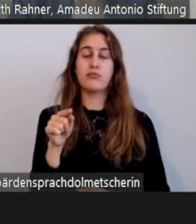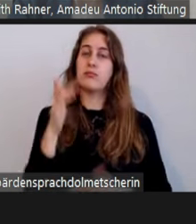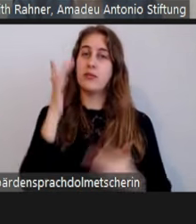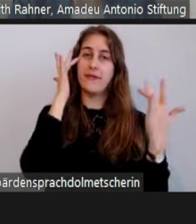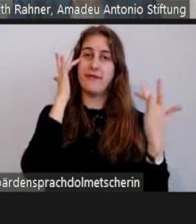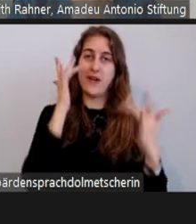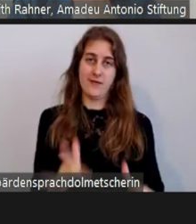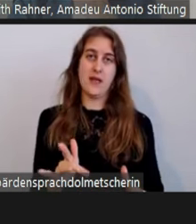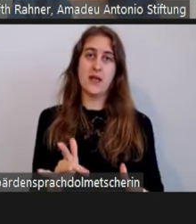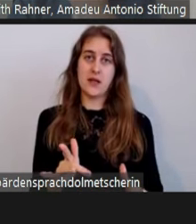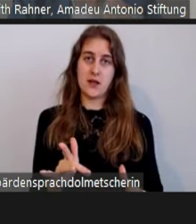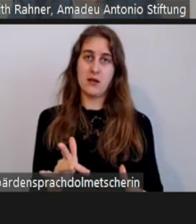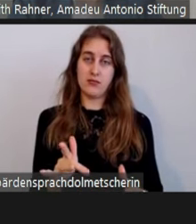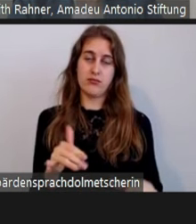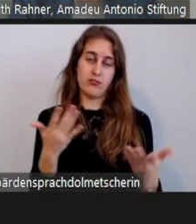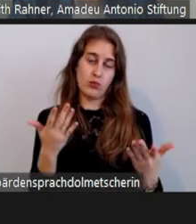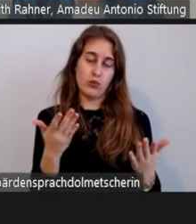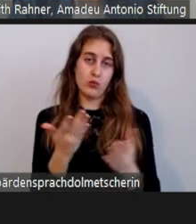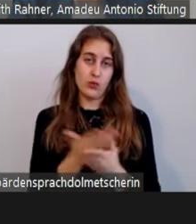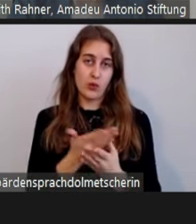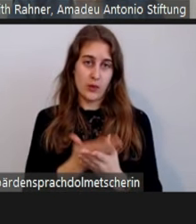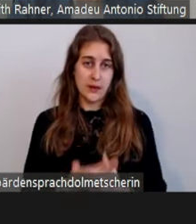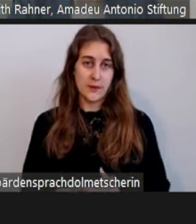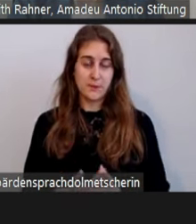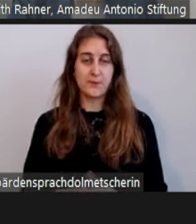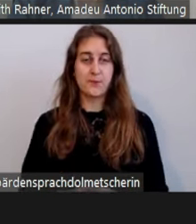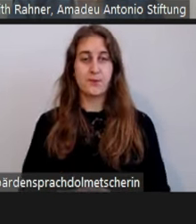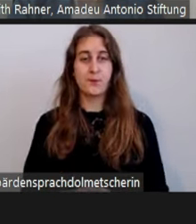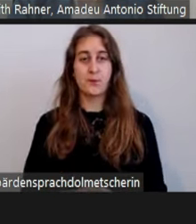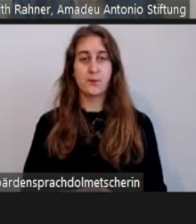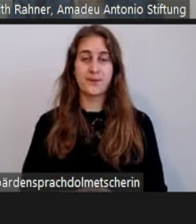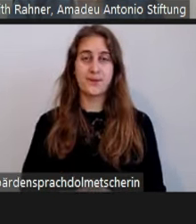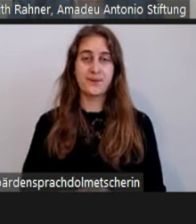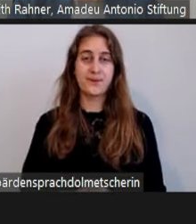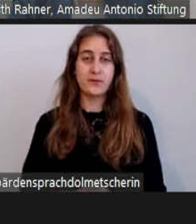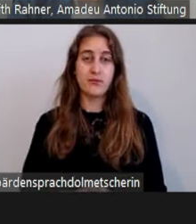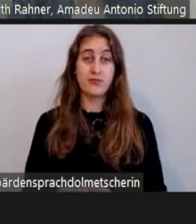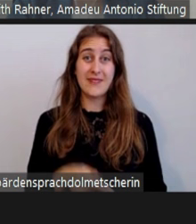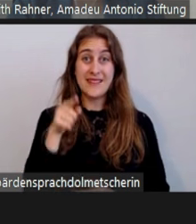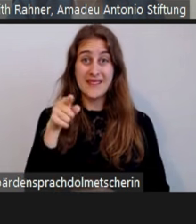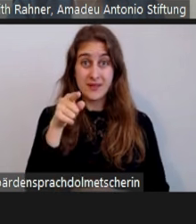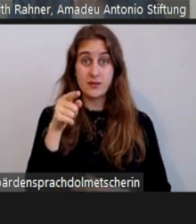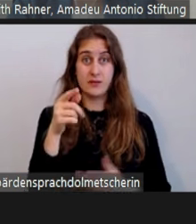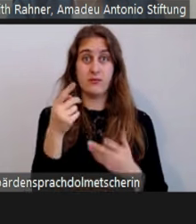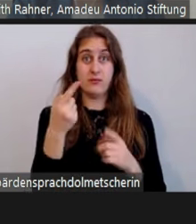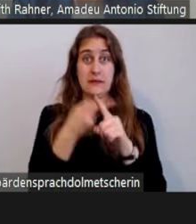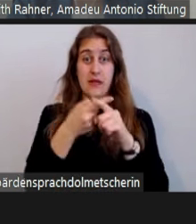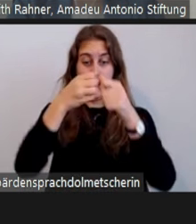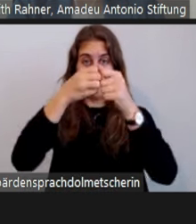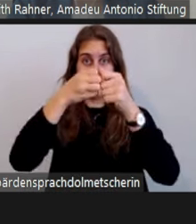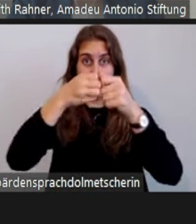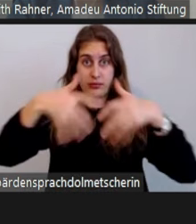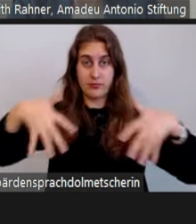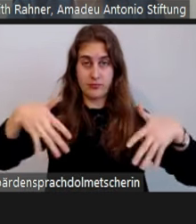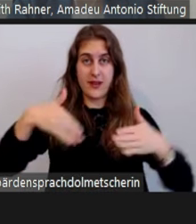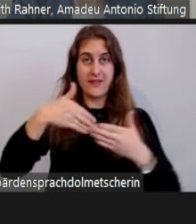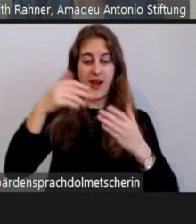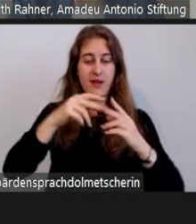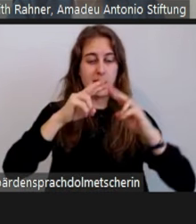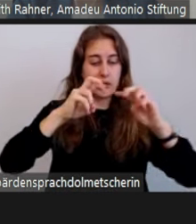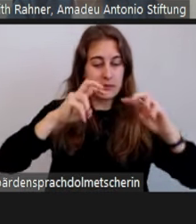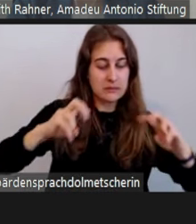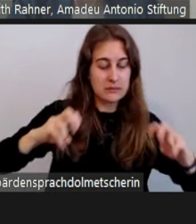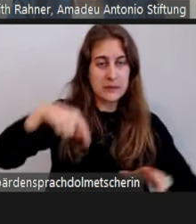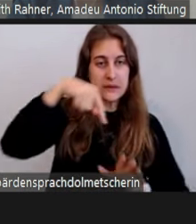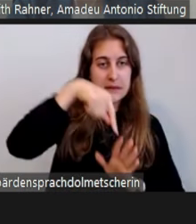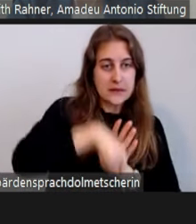verzeichnet und dokumentiert, die wir dann weiter analysiert haben und davon konnten wir